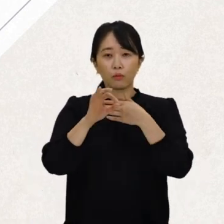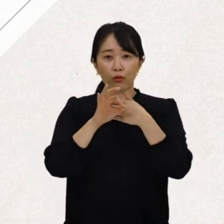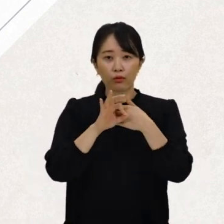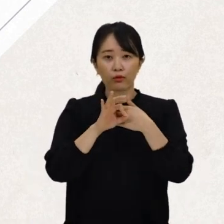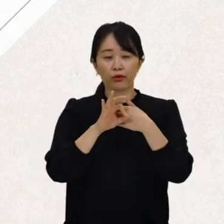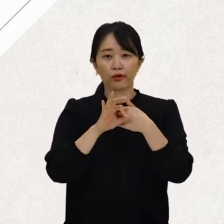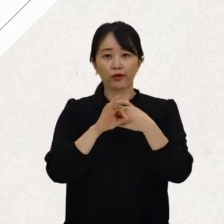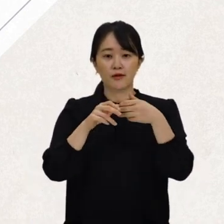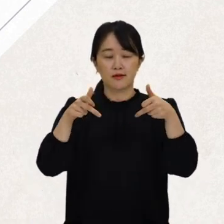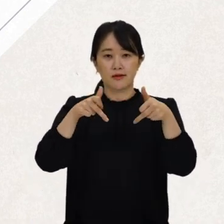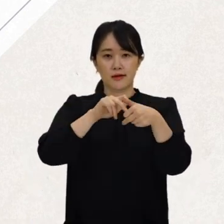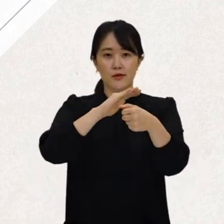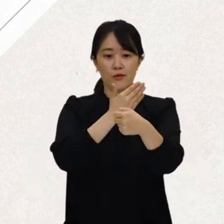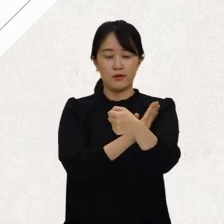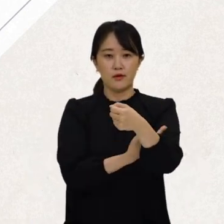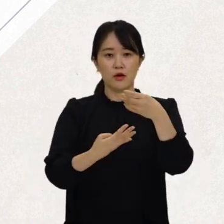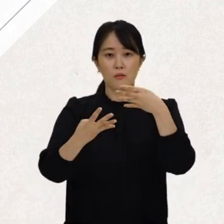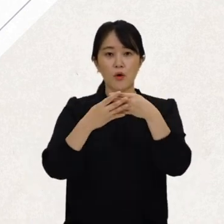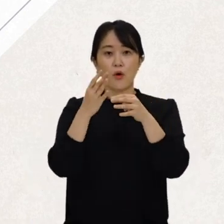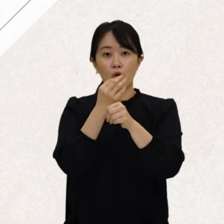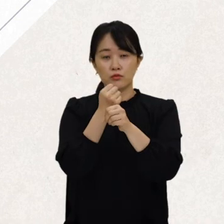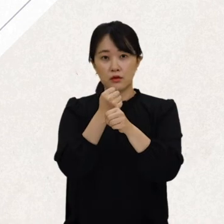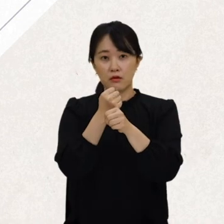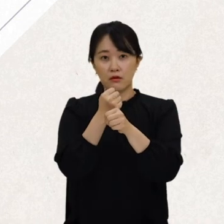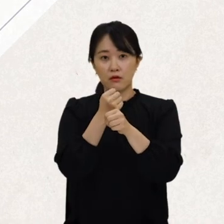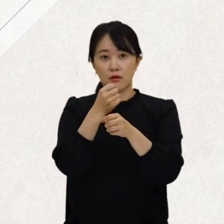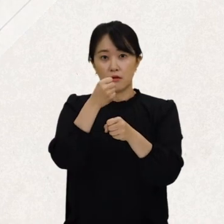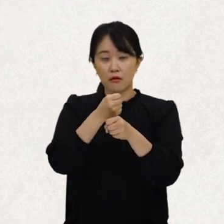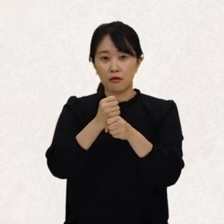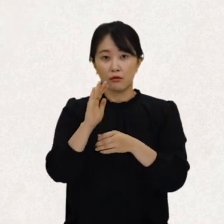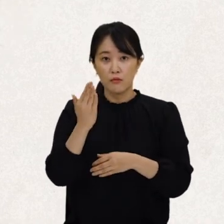유엔장애인권리협약은 언제 만들어진 건가요?